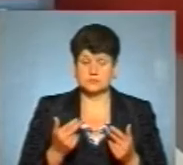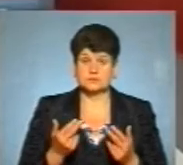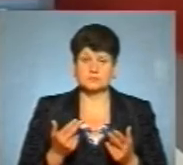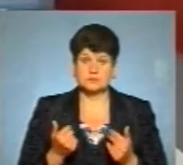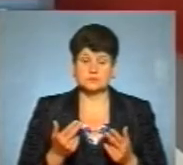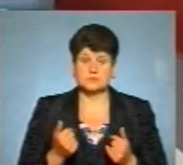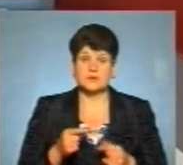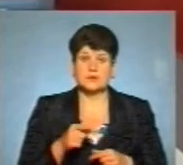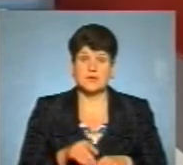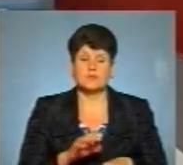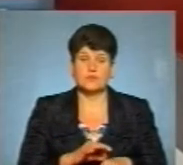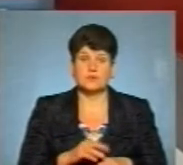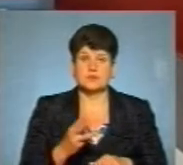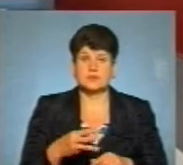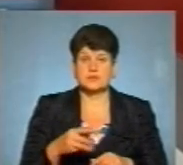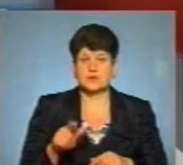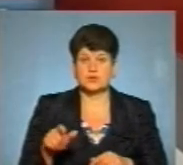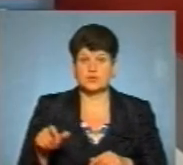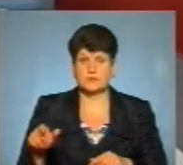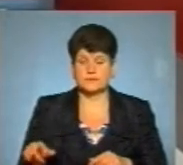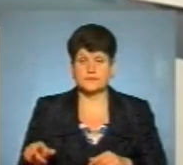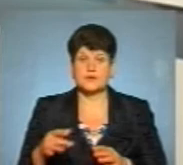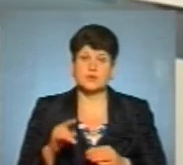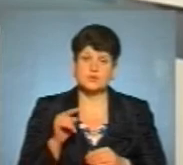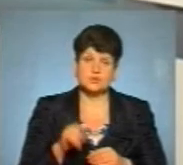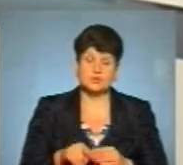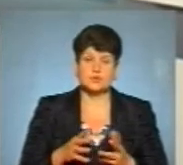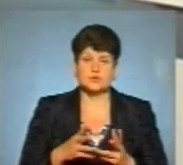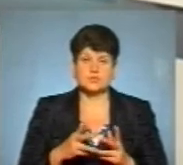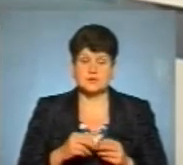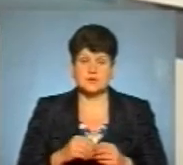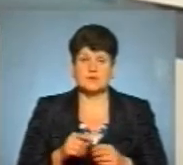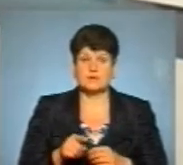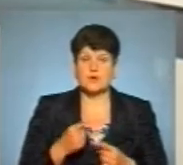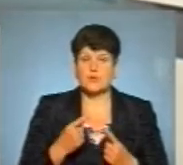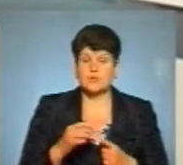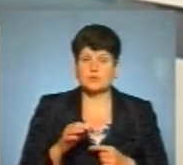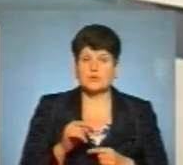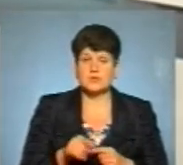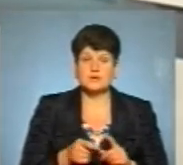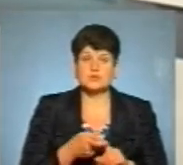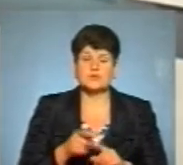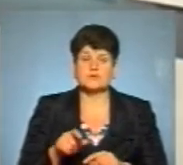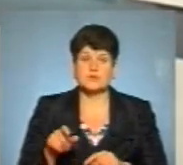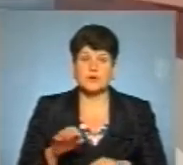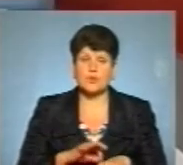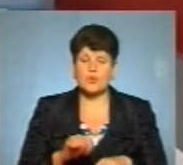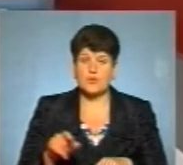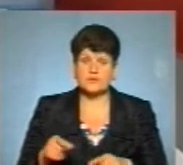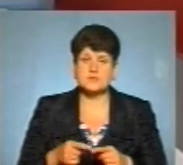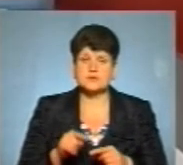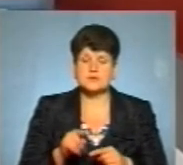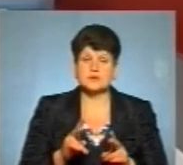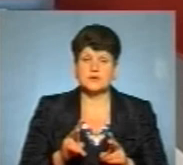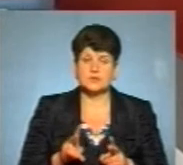хворих 30 чоловік із того числа. Ви говорите про те, що інфіковані – це ті, які переносять,